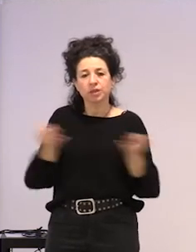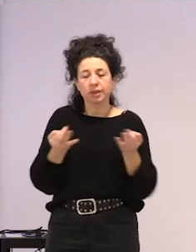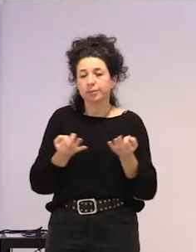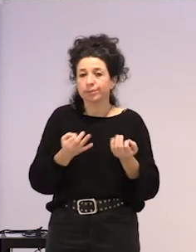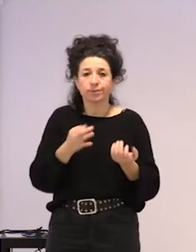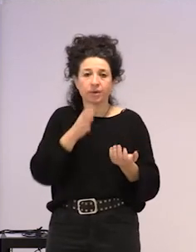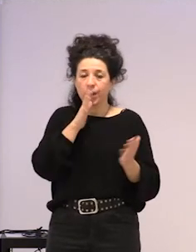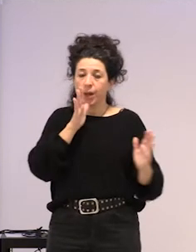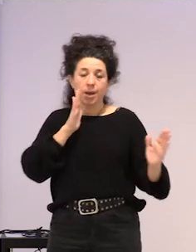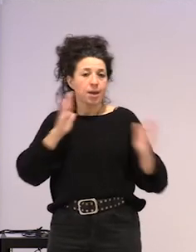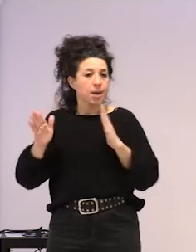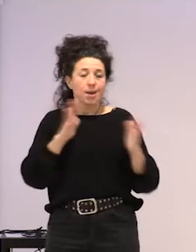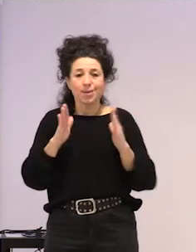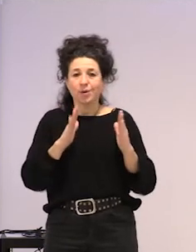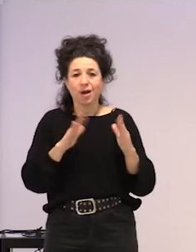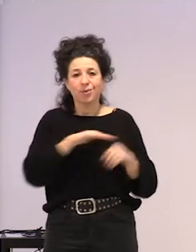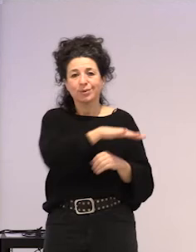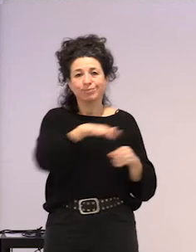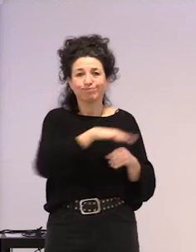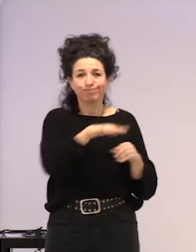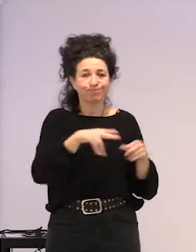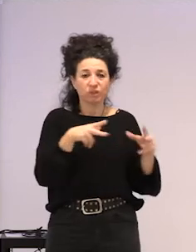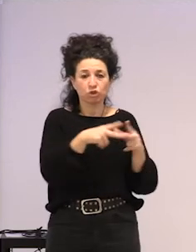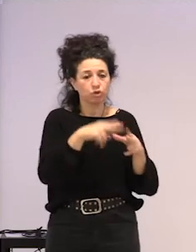beharri zan duten ere mu soziopolitikoa, ba,